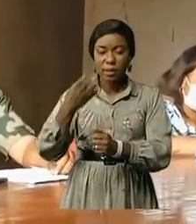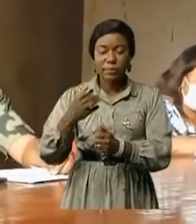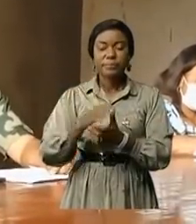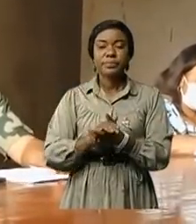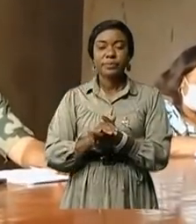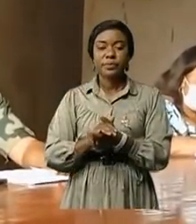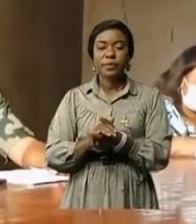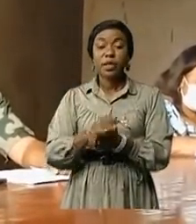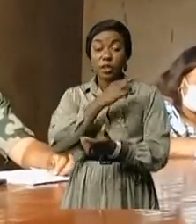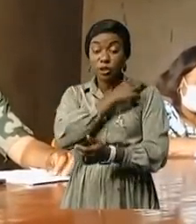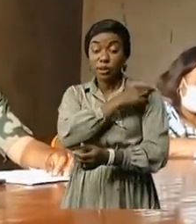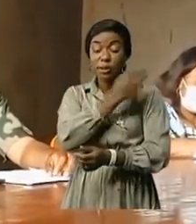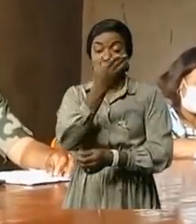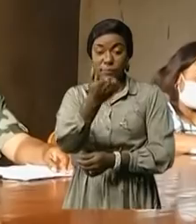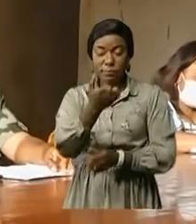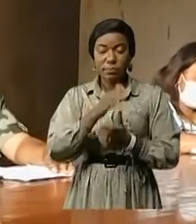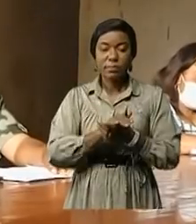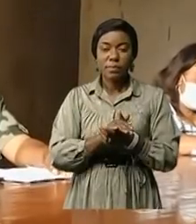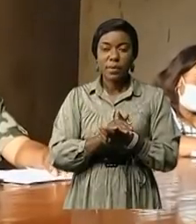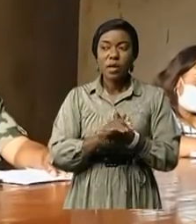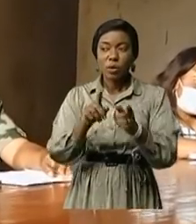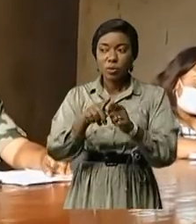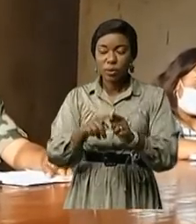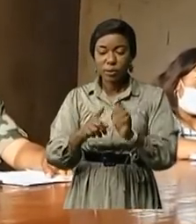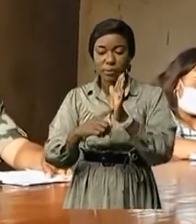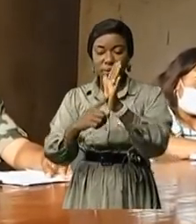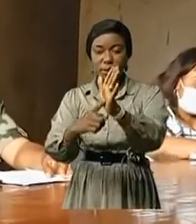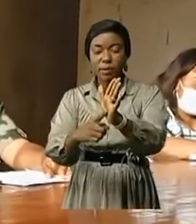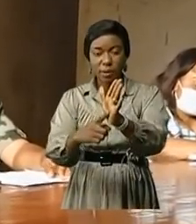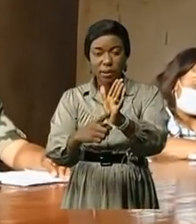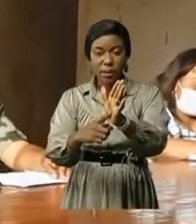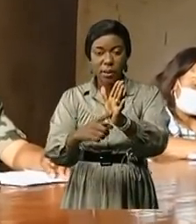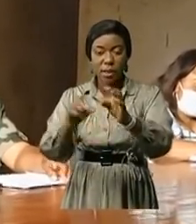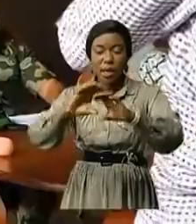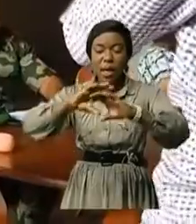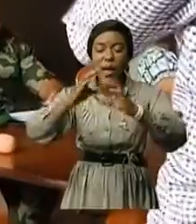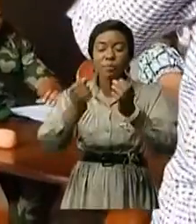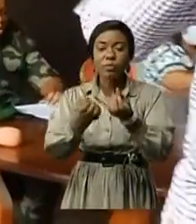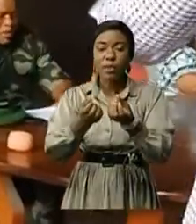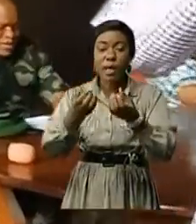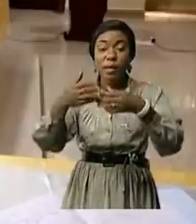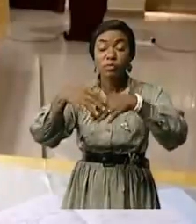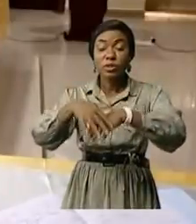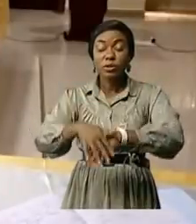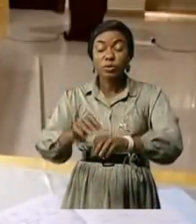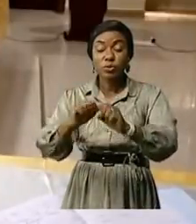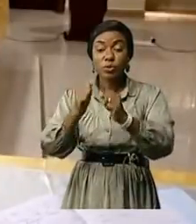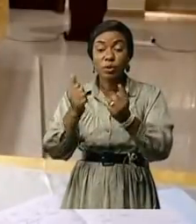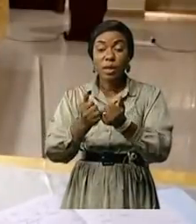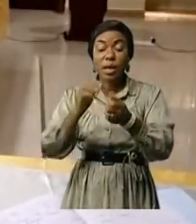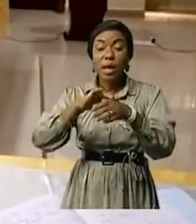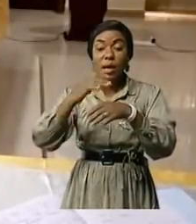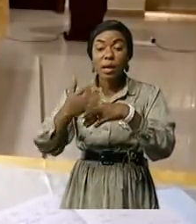par les orateurs talentueux sont des socles d'une harmonisation sociétale Après Goma c'était le tour des 30